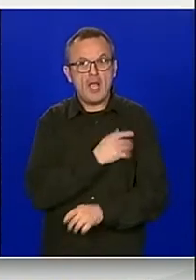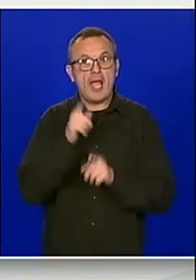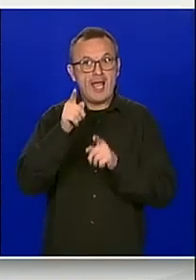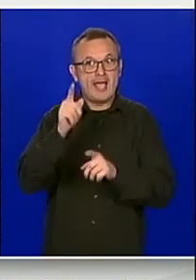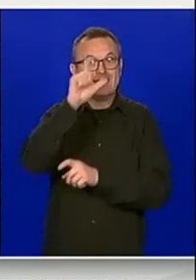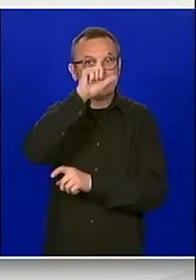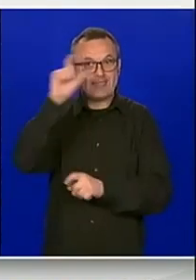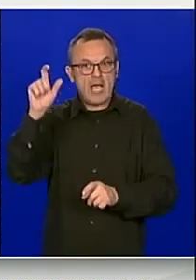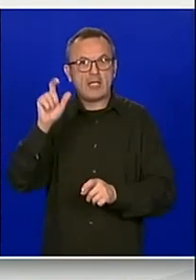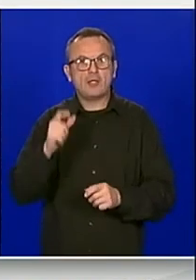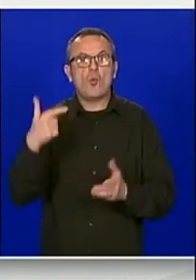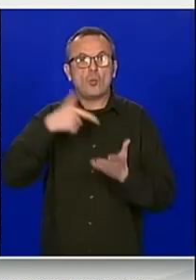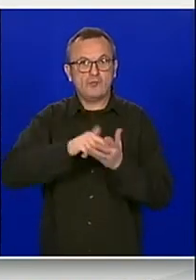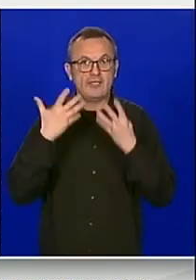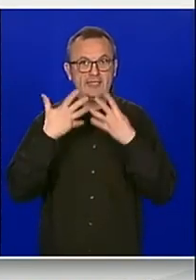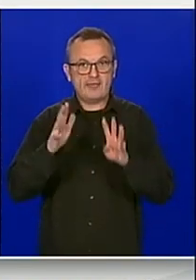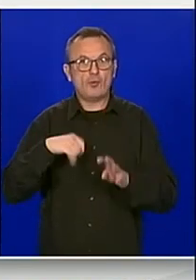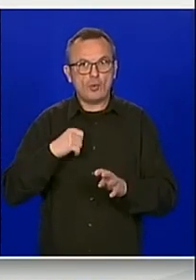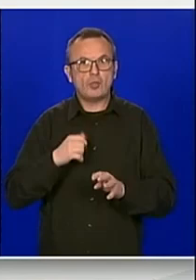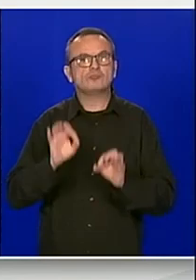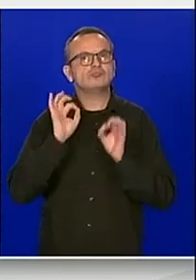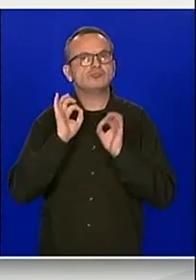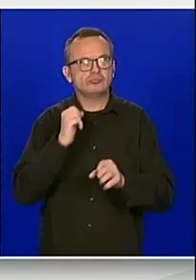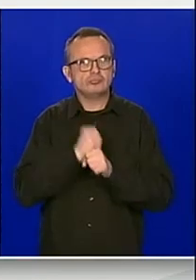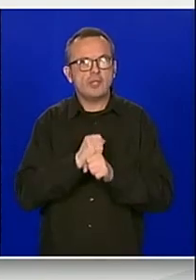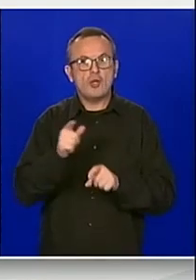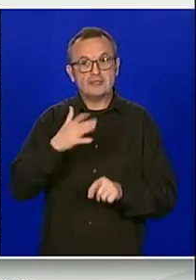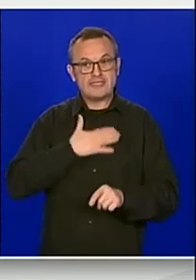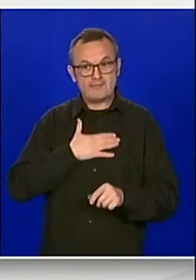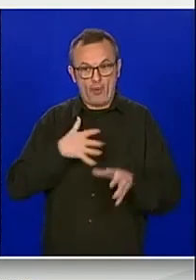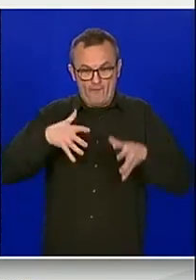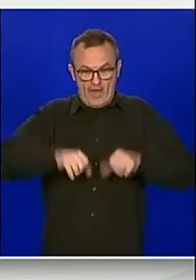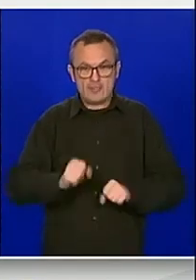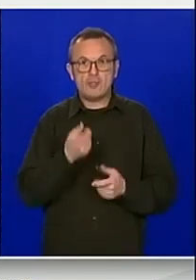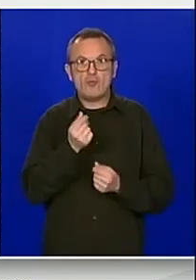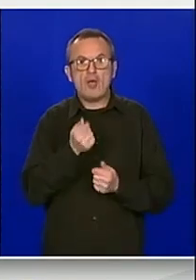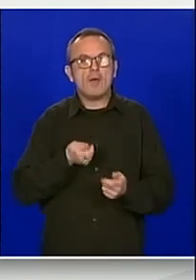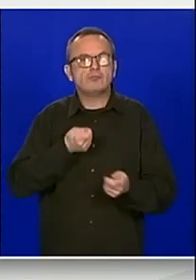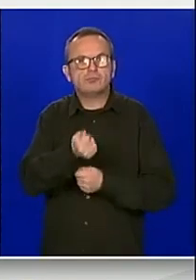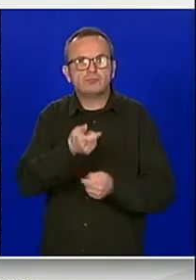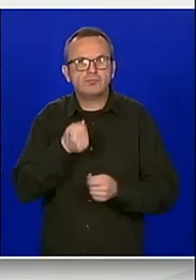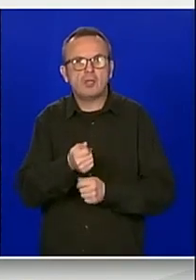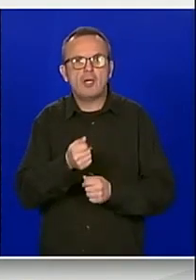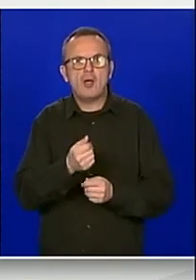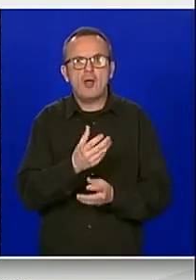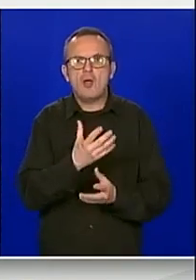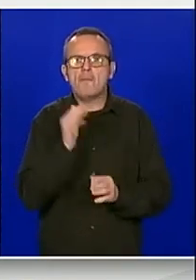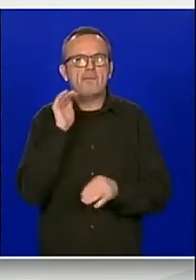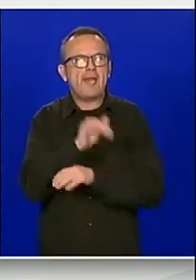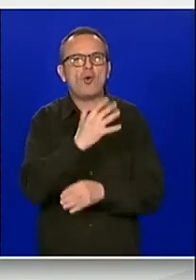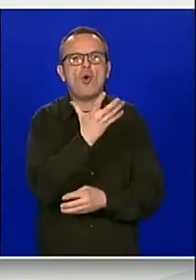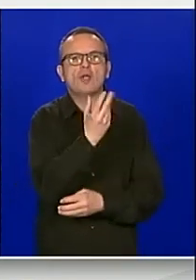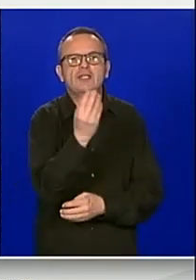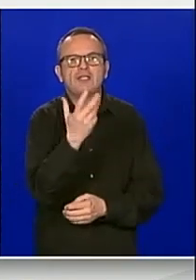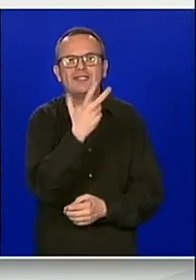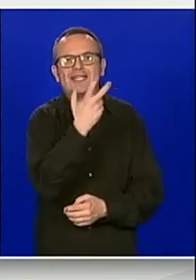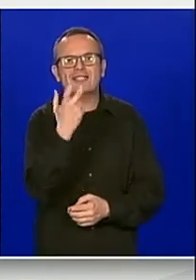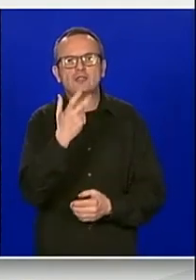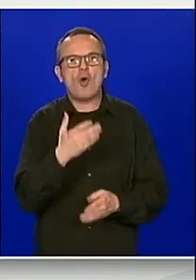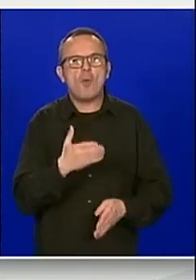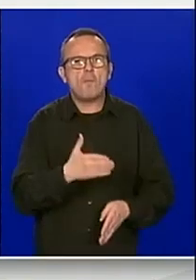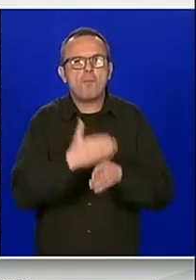zaključila 2019. godinu u kojoj se iz vlastiti programa dodijelila i pratila provedbu oko 300 podrške organizacijama civilnog društva